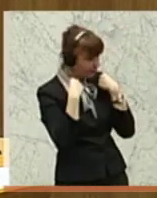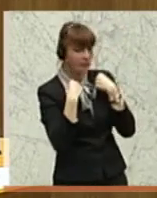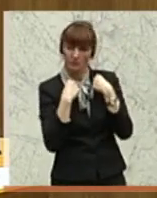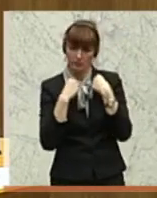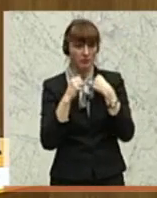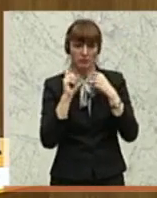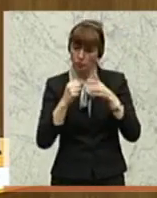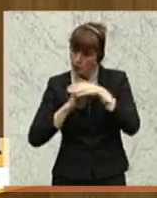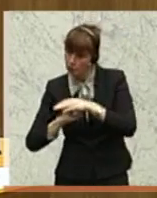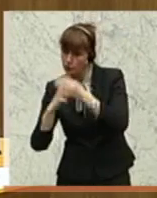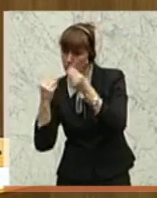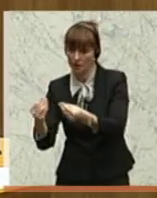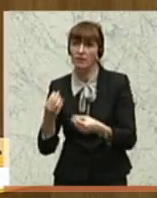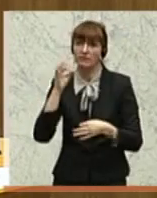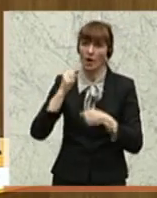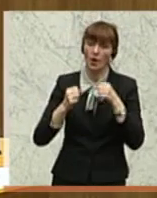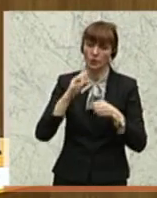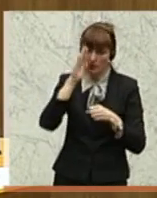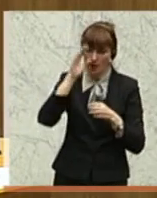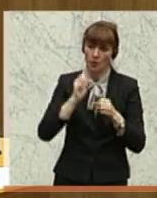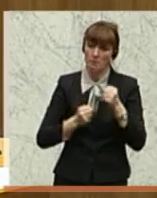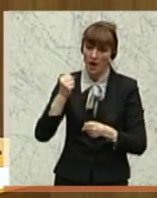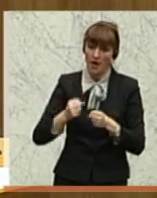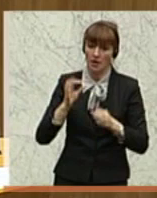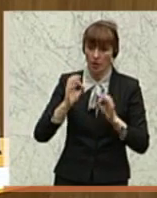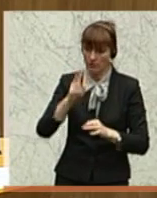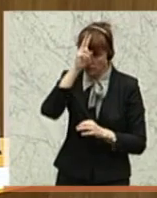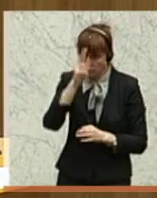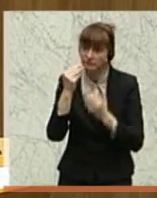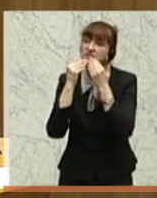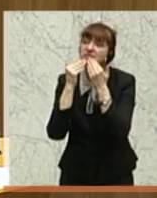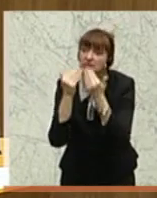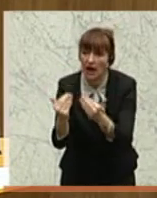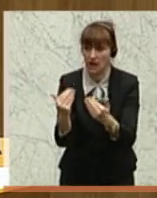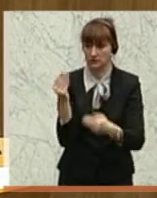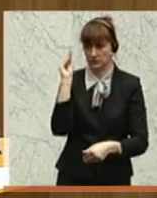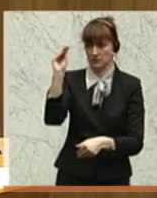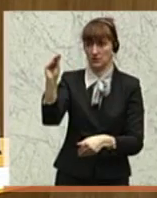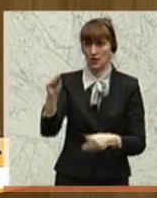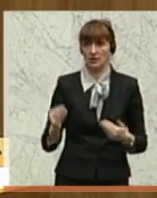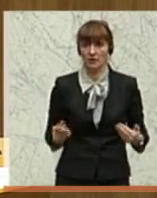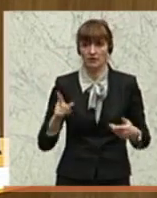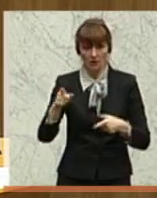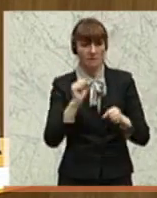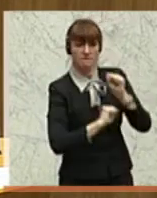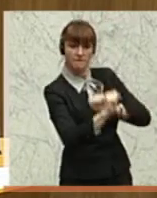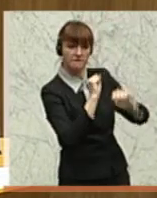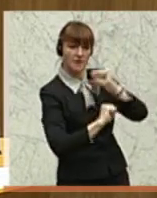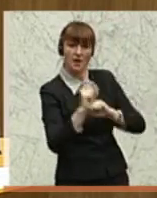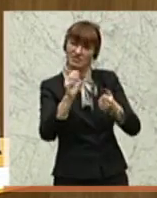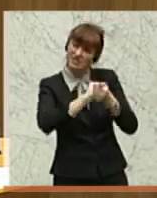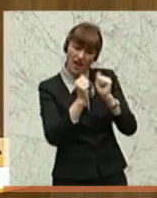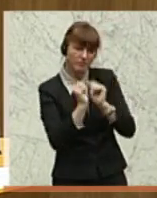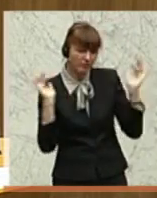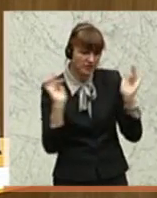wir müssen der Frau Direktor Mayer wirklich hier auch hochoffiziell unseren Dank aussprechen dafür, dass sie sich wehrt, dass sie kämpft gegen